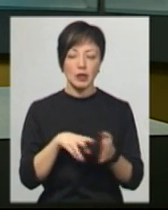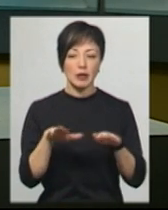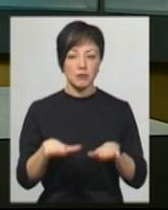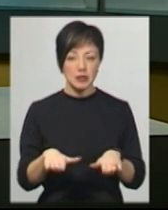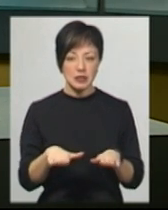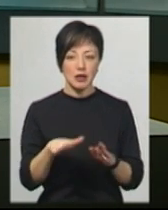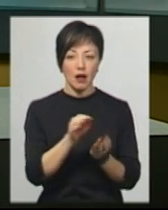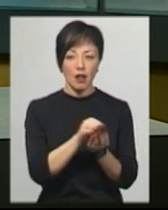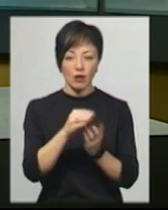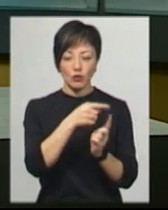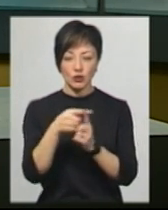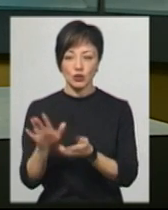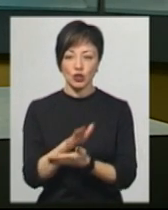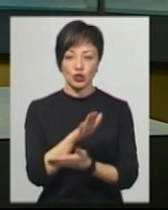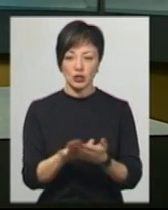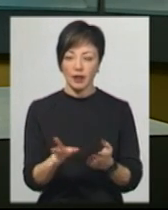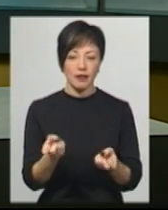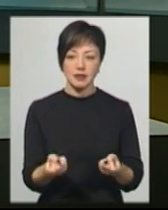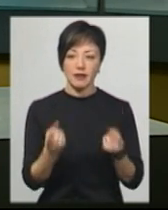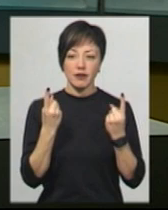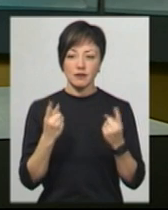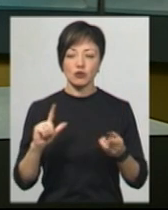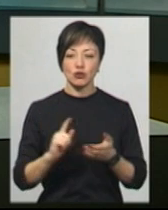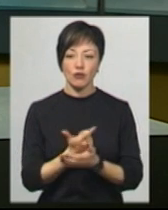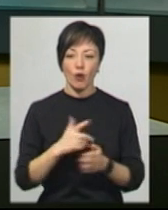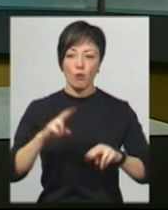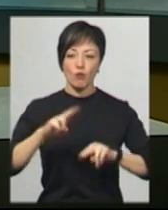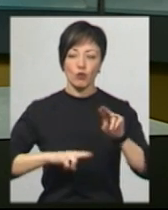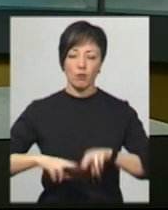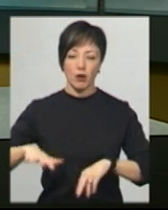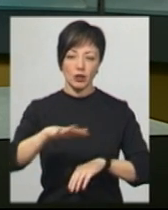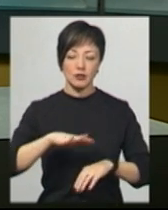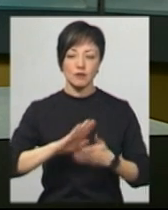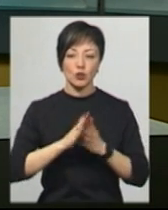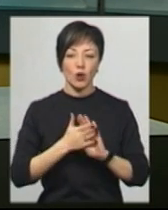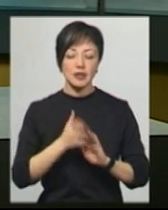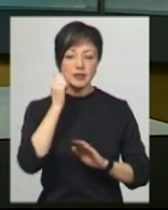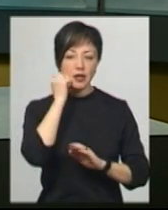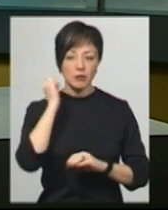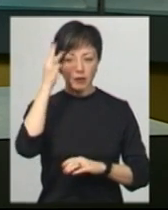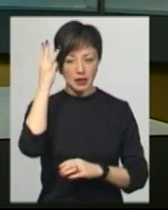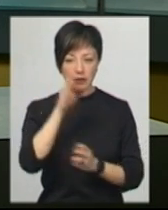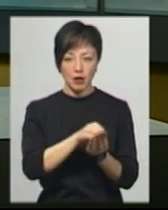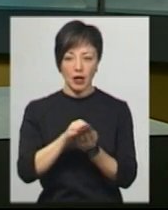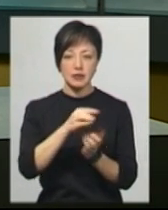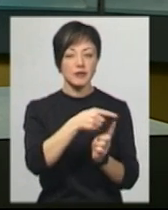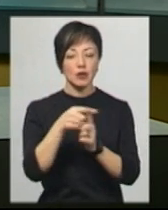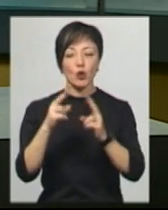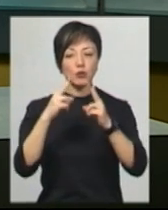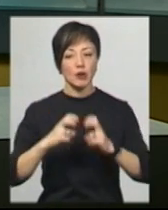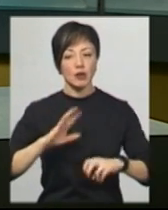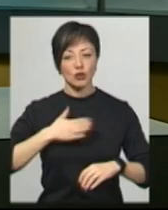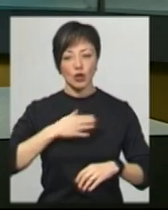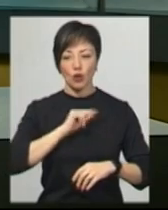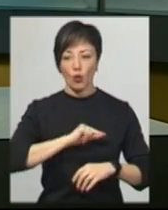місці кладовища після зачистки не з'явився черговий будмайданчик. У ситуації зі старим хмельницьким цвинтарем розбиралася наша